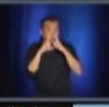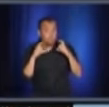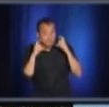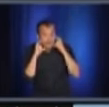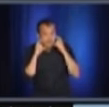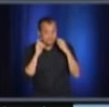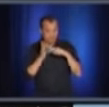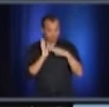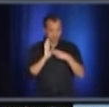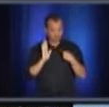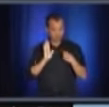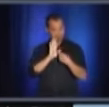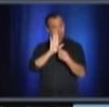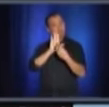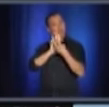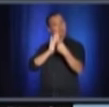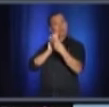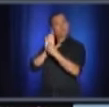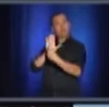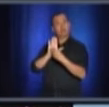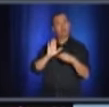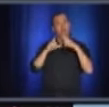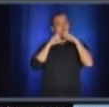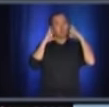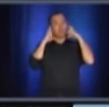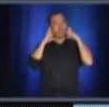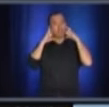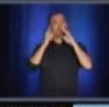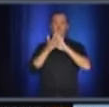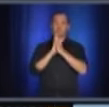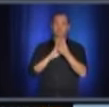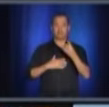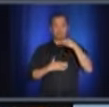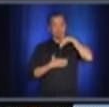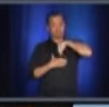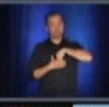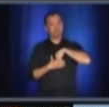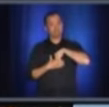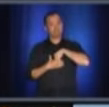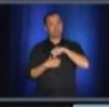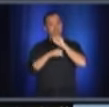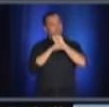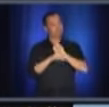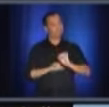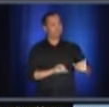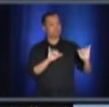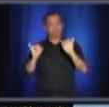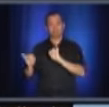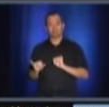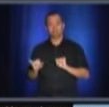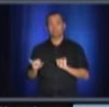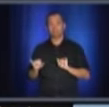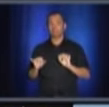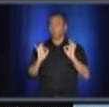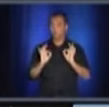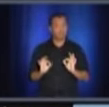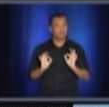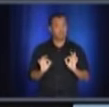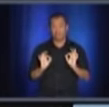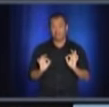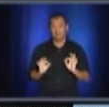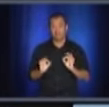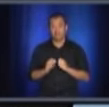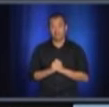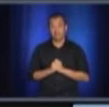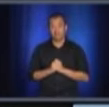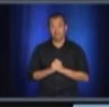la nouvelle norme, un peu ce que Mme Guilbeault nous disait, j'aime mieux que les gens nous surprennent, puis qu'on se revoie la semaine prochaine,